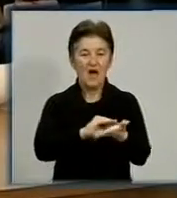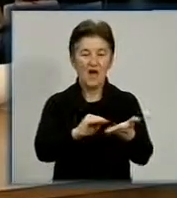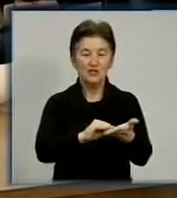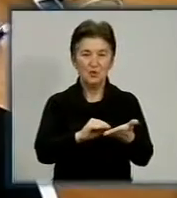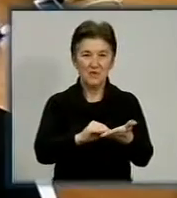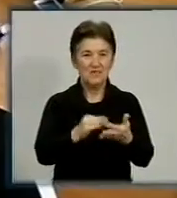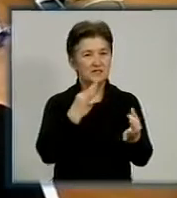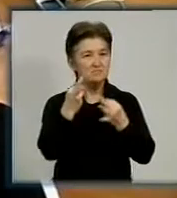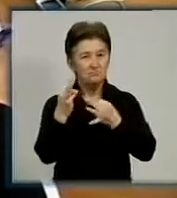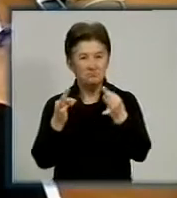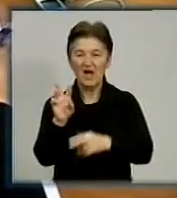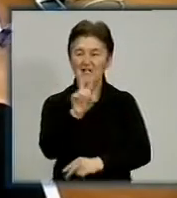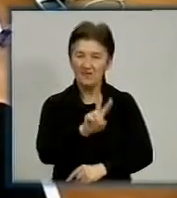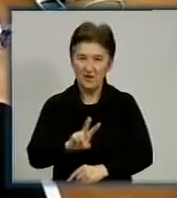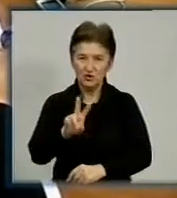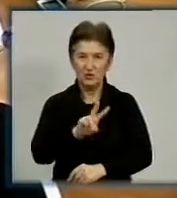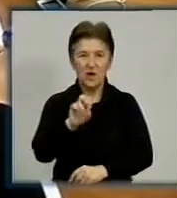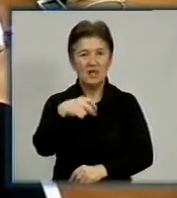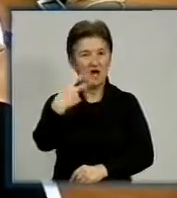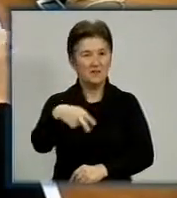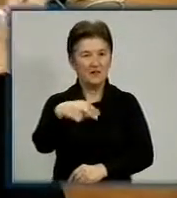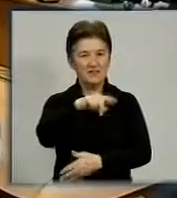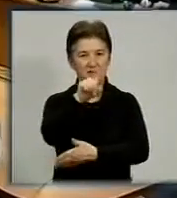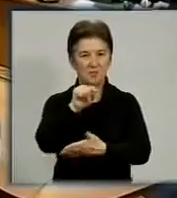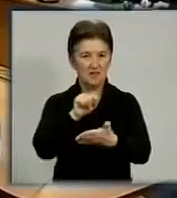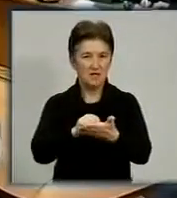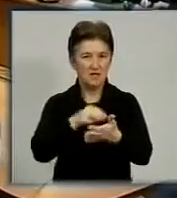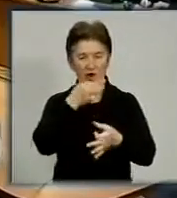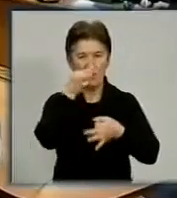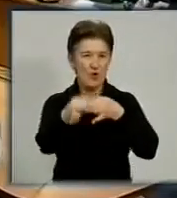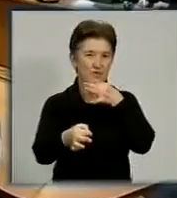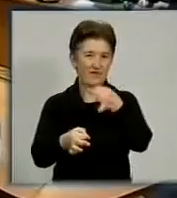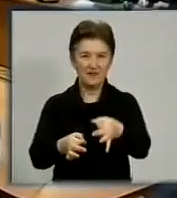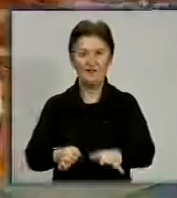дві години. За цей час встиг відповісти на 20 потань. Гідна Промак, Анатолій Басистий. День за днем.